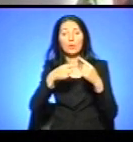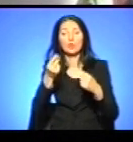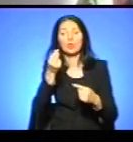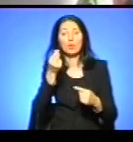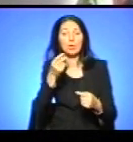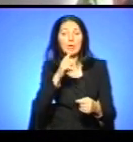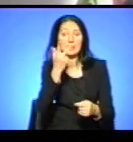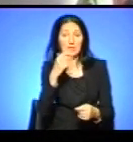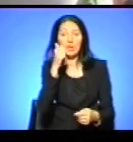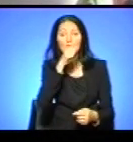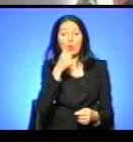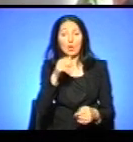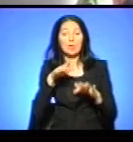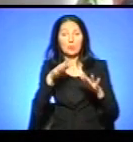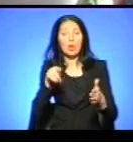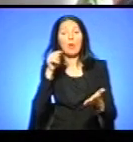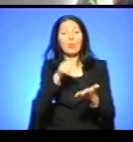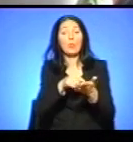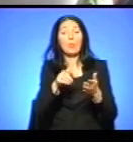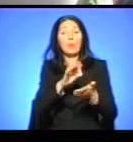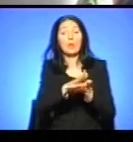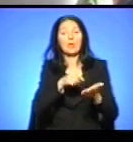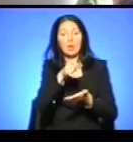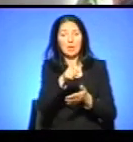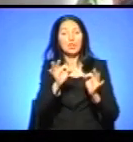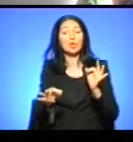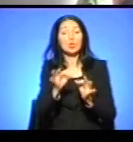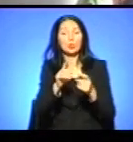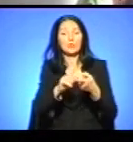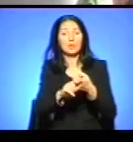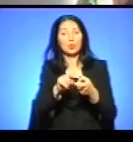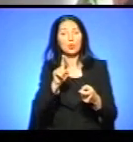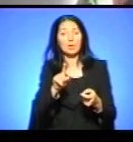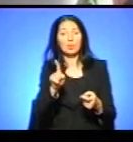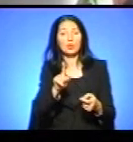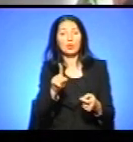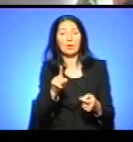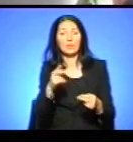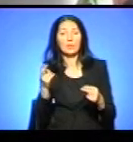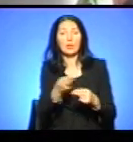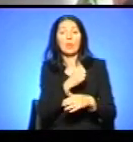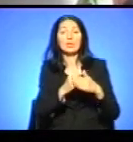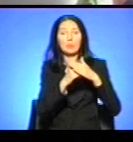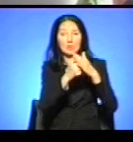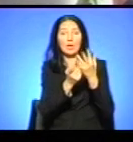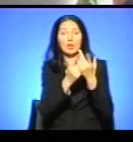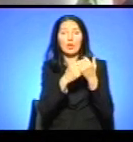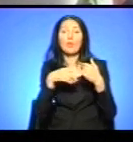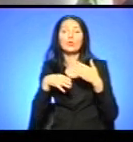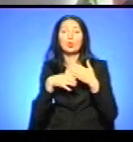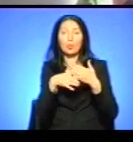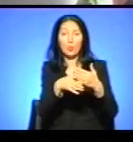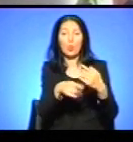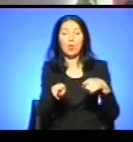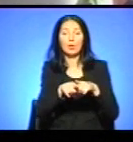потрапила до суду в зв'язку з тим, що їй безпідставно нараховано допомогу,